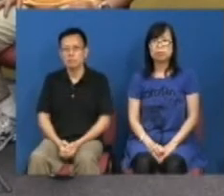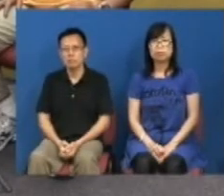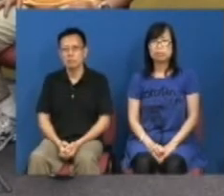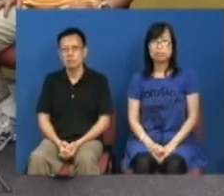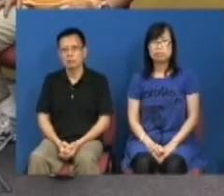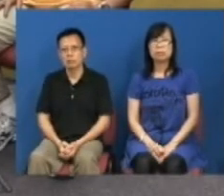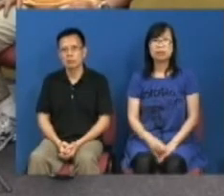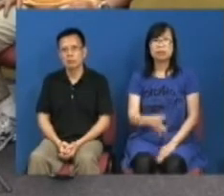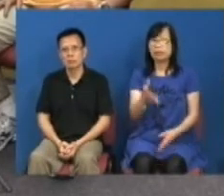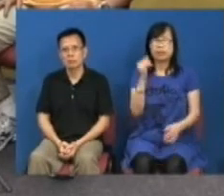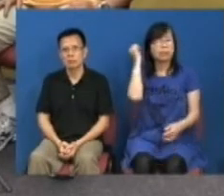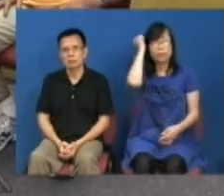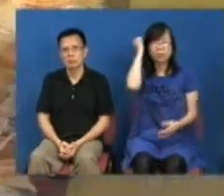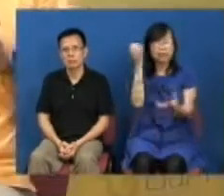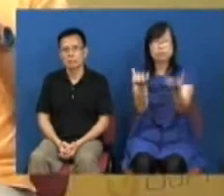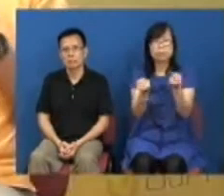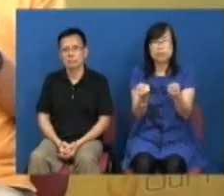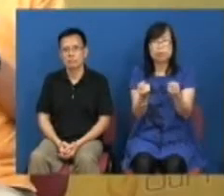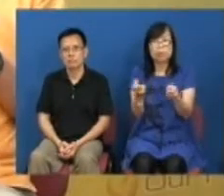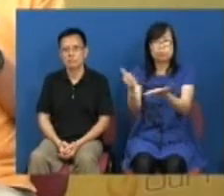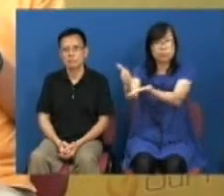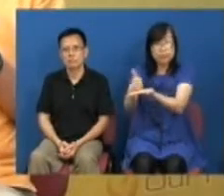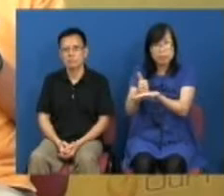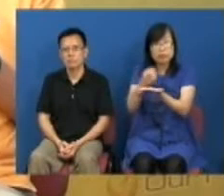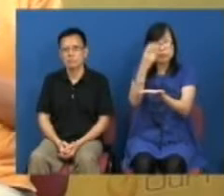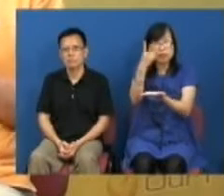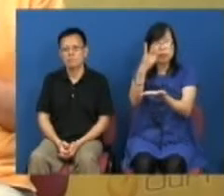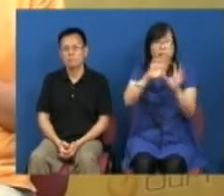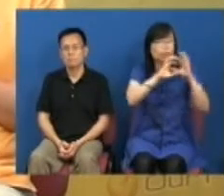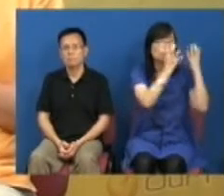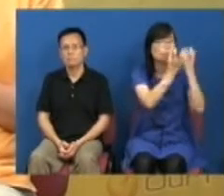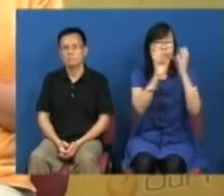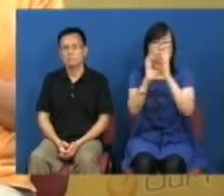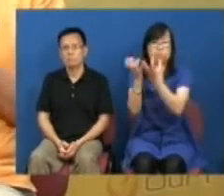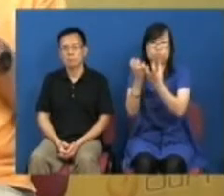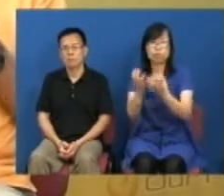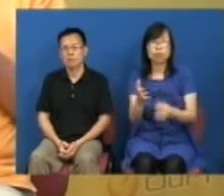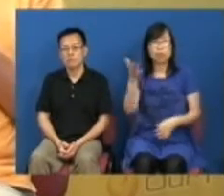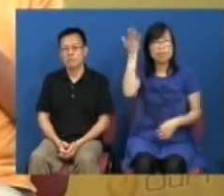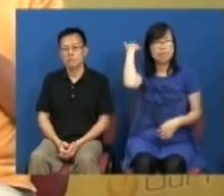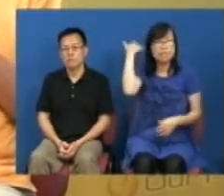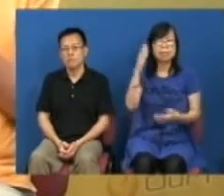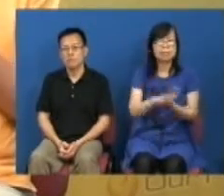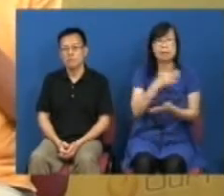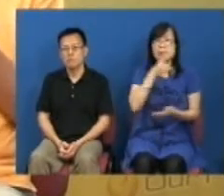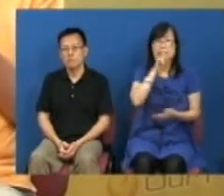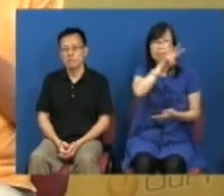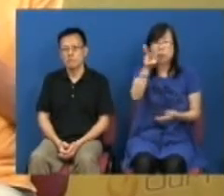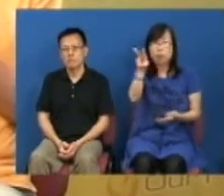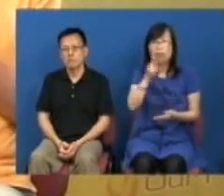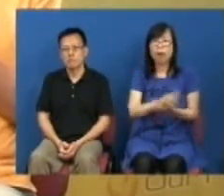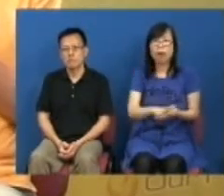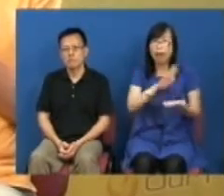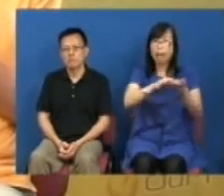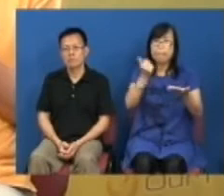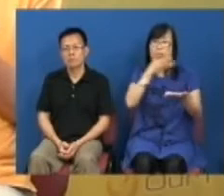很难以接受所以我们邀请了这两类团体出来牵头过往未见过美